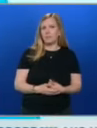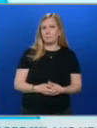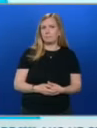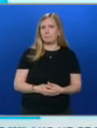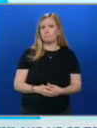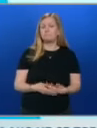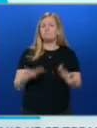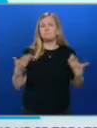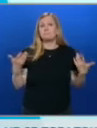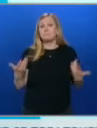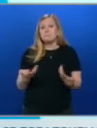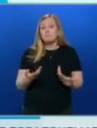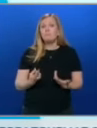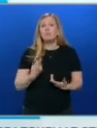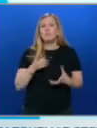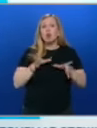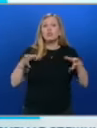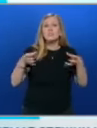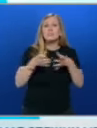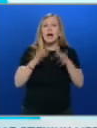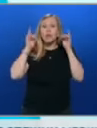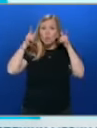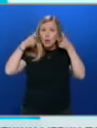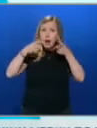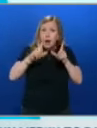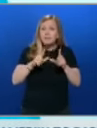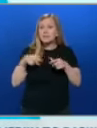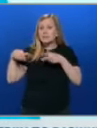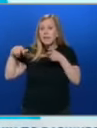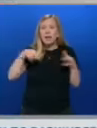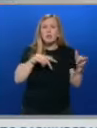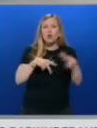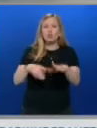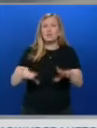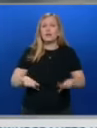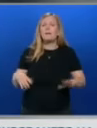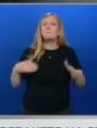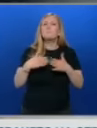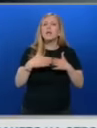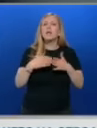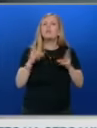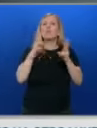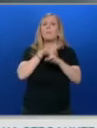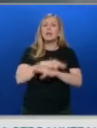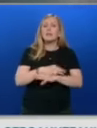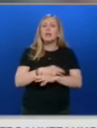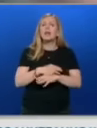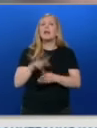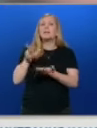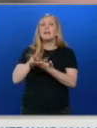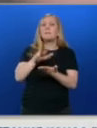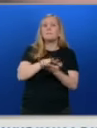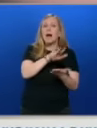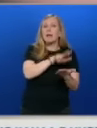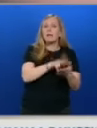Как се стигна до там стадо Крави необеспокоявано да се разхожда в градски територии в близост до магистралата и на паркинга на